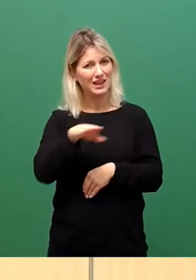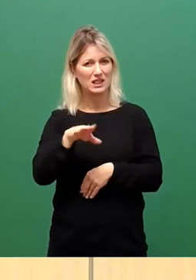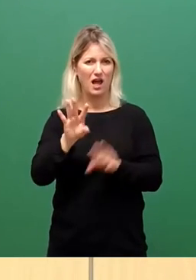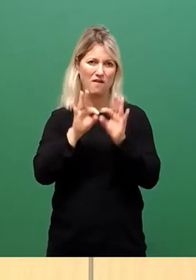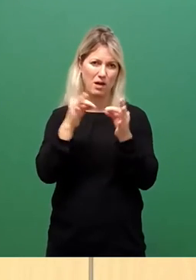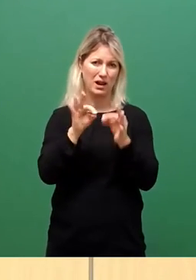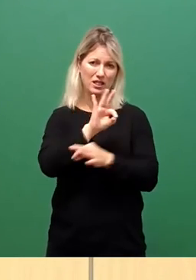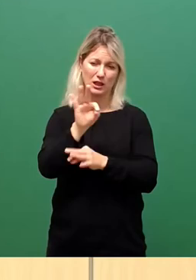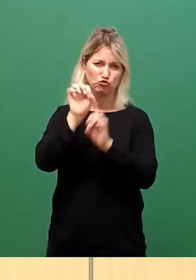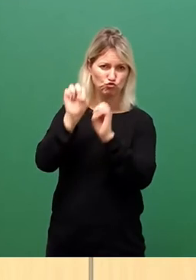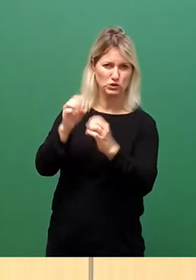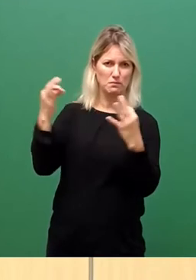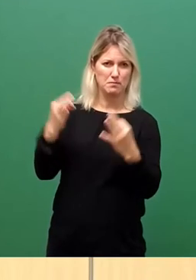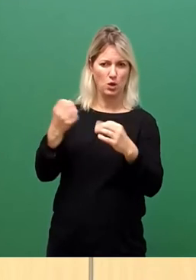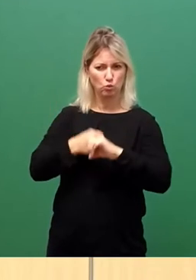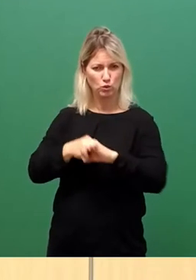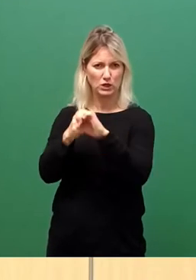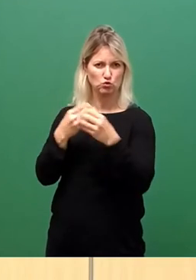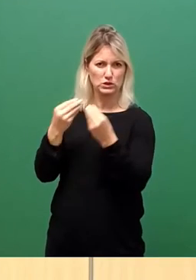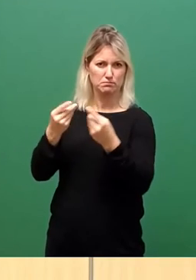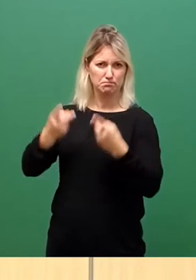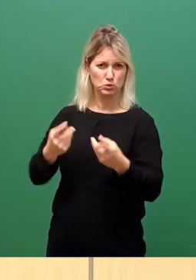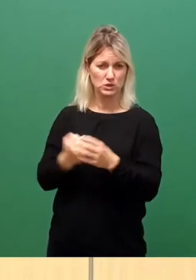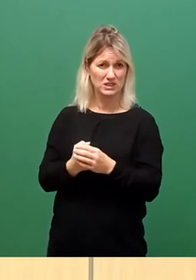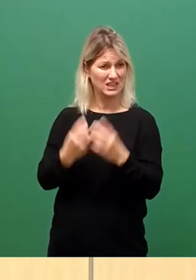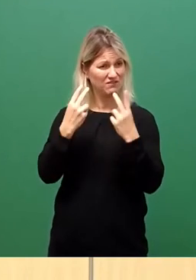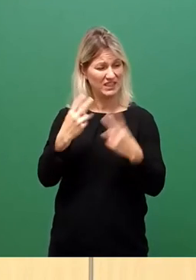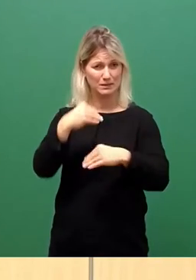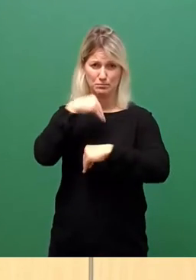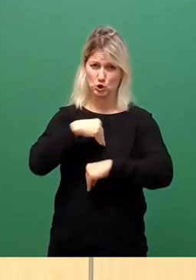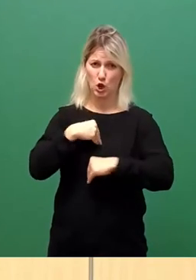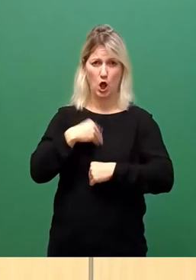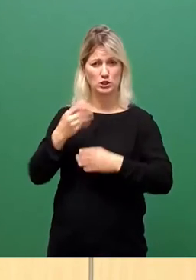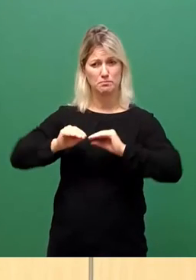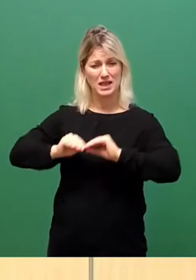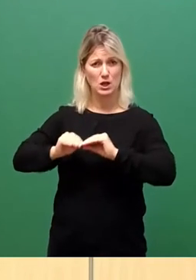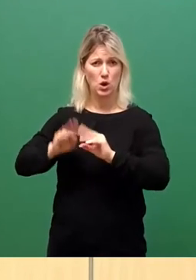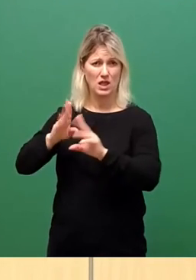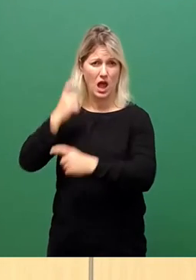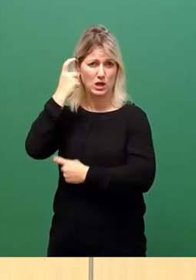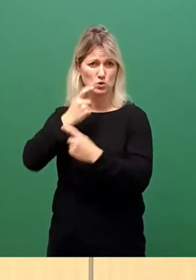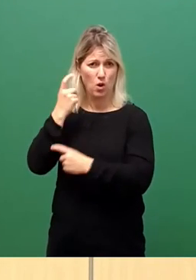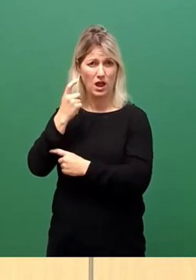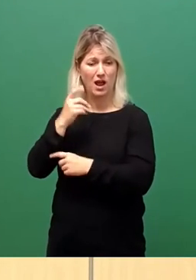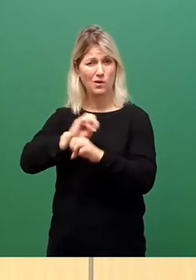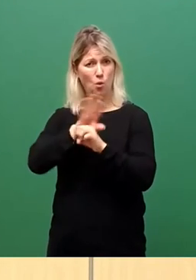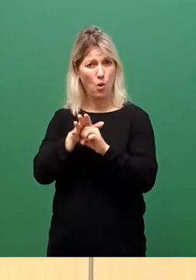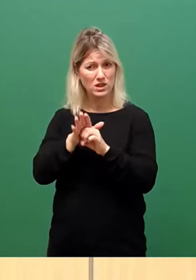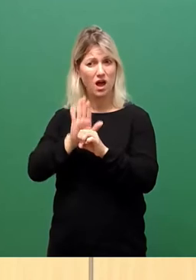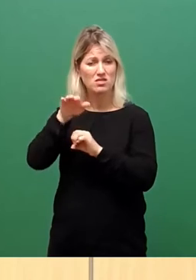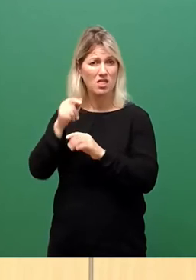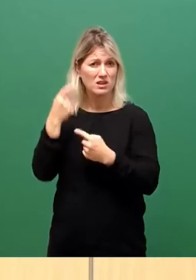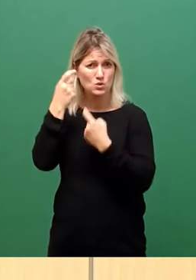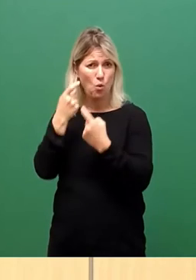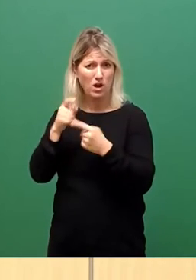Und es ist wichtig, psychologische und pädagogische Nachsorge der sozialen Folgen von Corona, über die wir hier viel zu wenig reden,